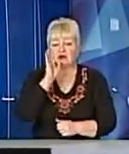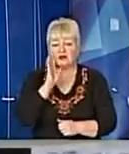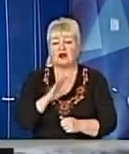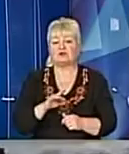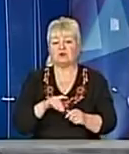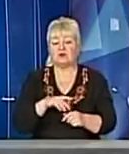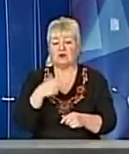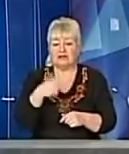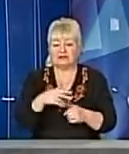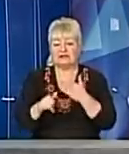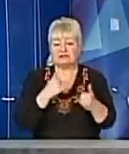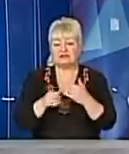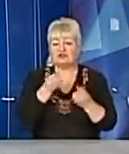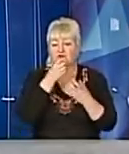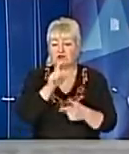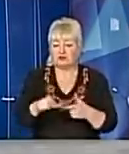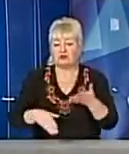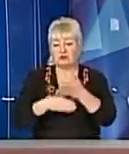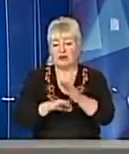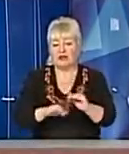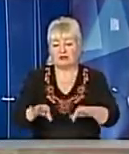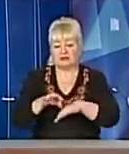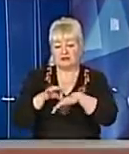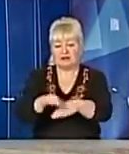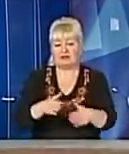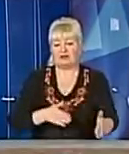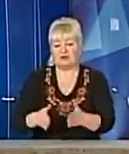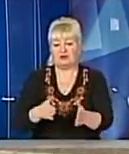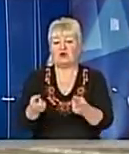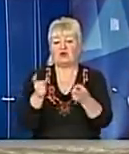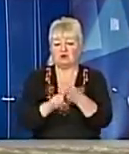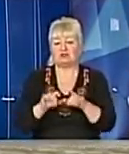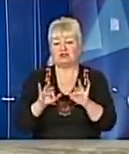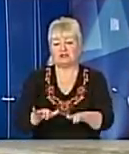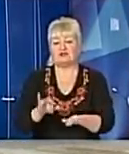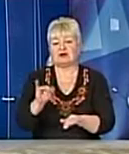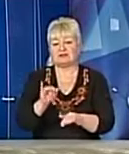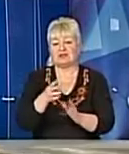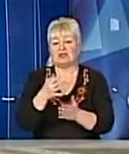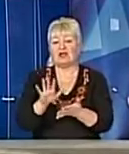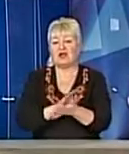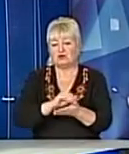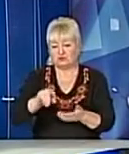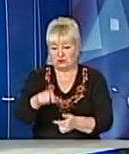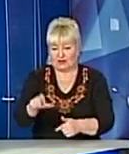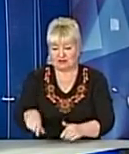допомагає школярам переходити дорогу До акції вирішили долучитися і ми Олена Данило, Тарас Фомін, новини